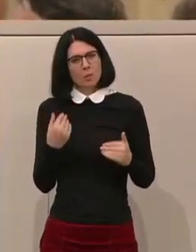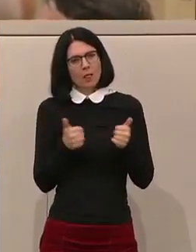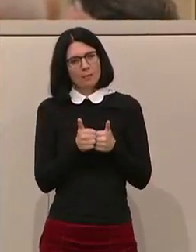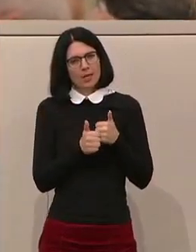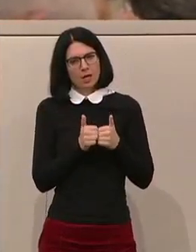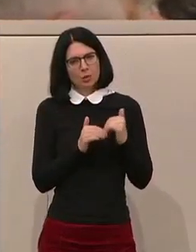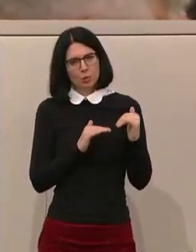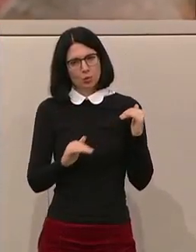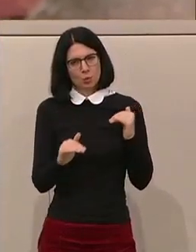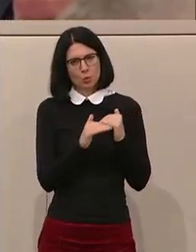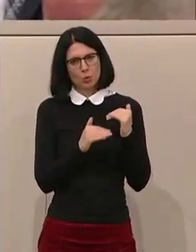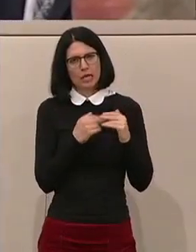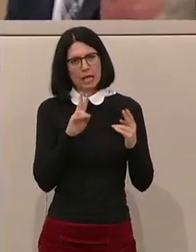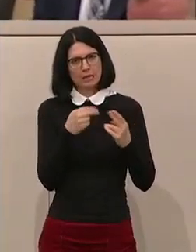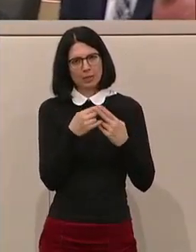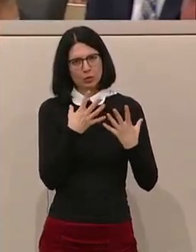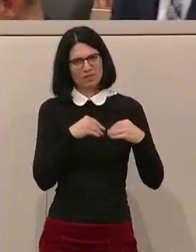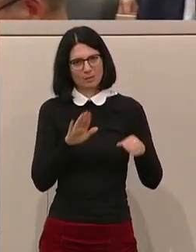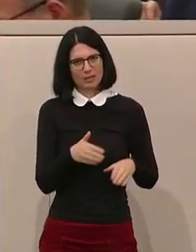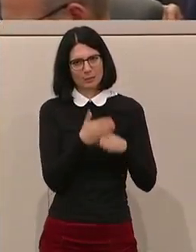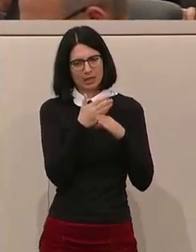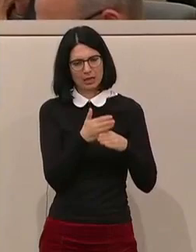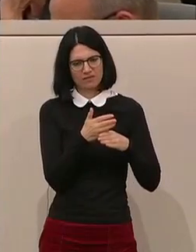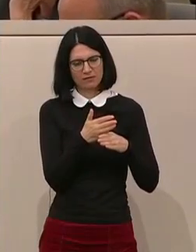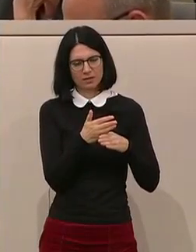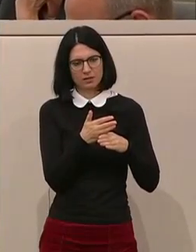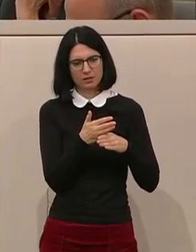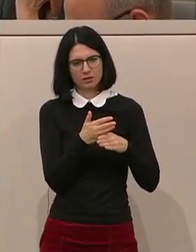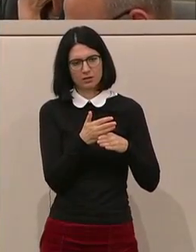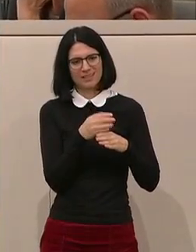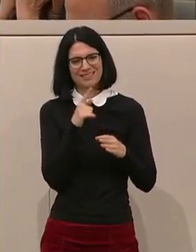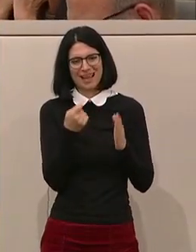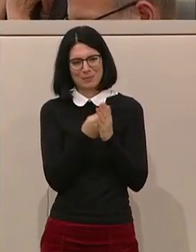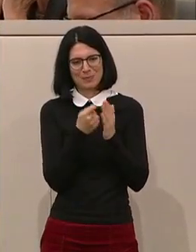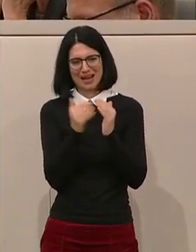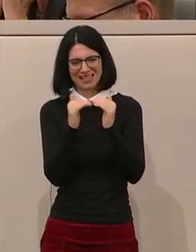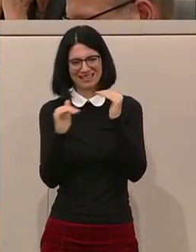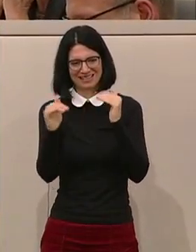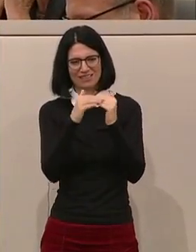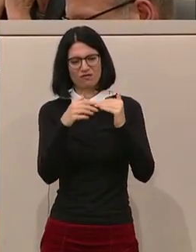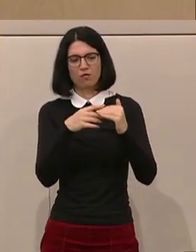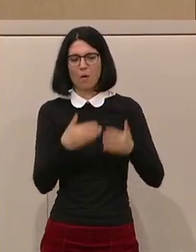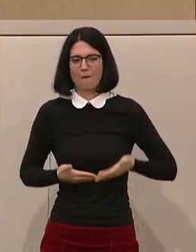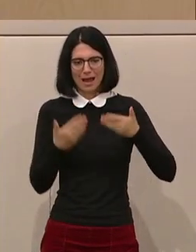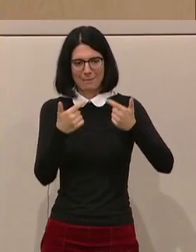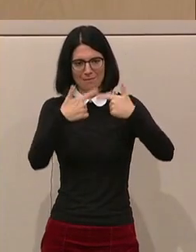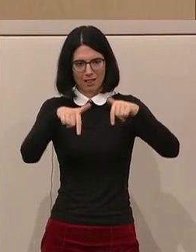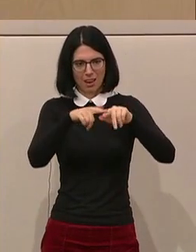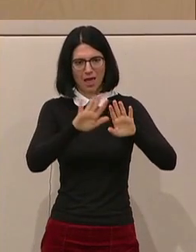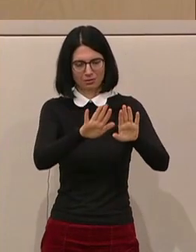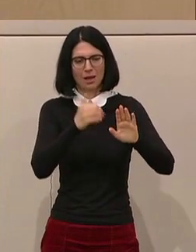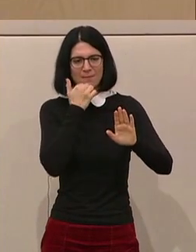für die Anpassung der Familienbeihilfe an den Preisniveau des Endverbrauchers der privaten